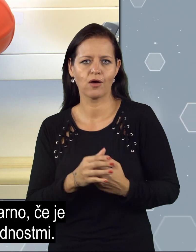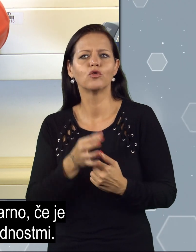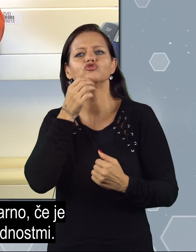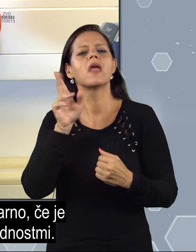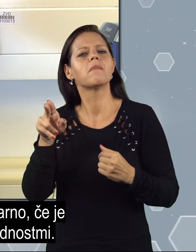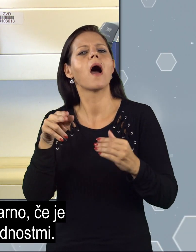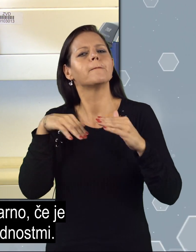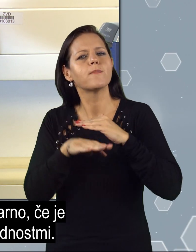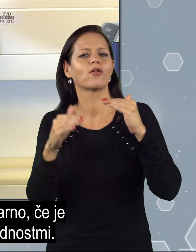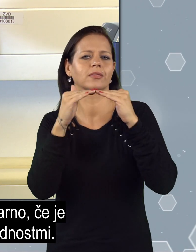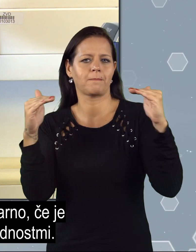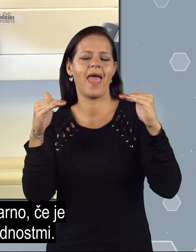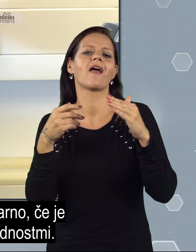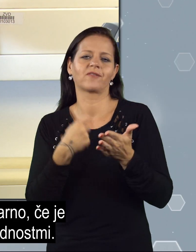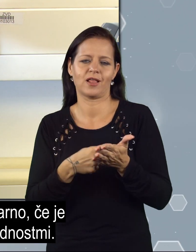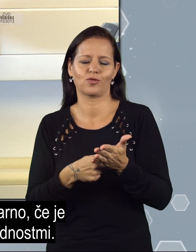podmejnimi vrednostmi.